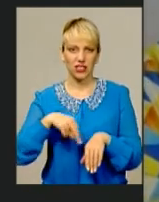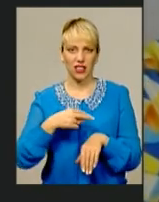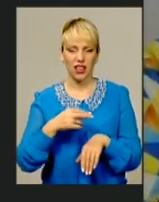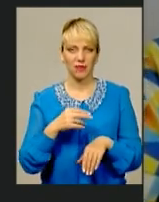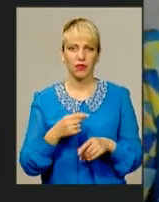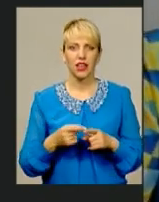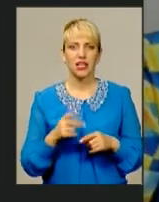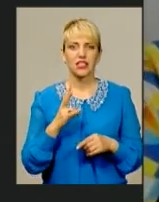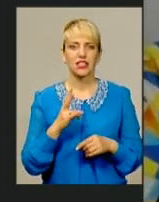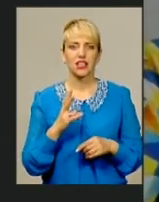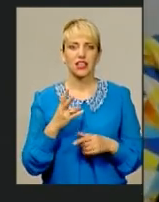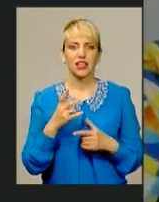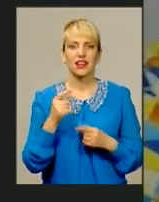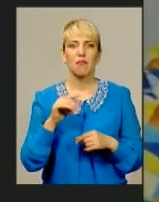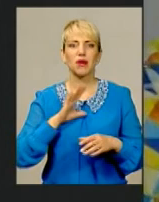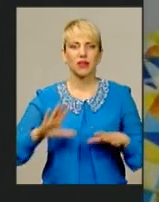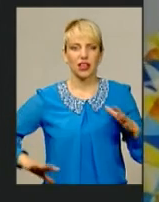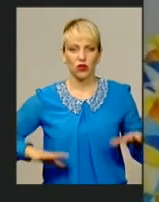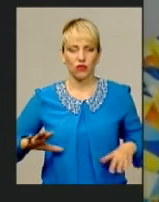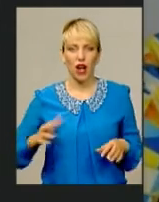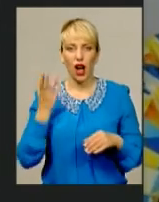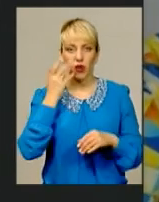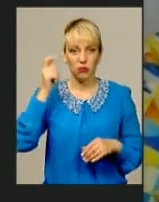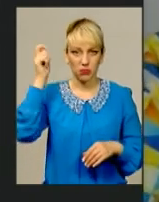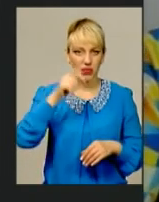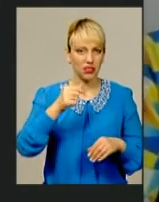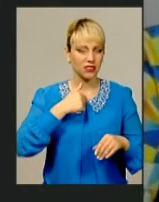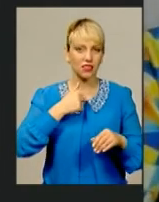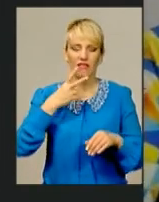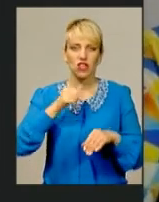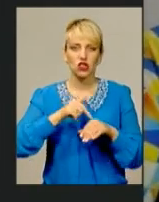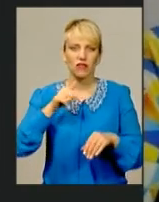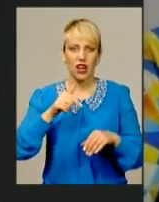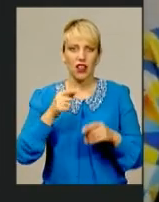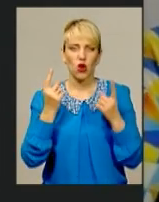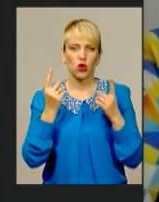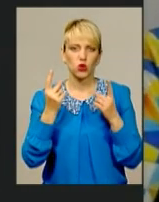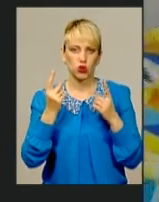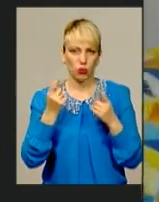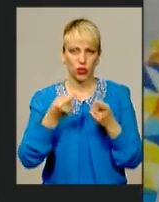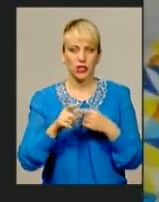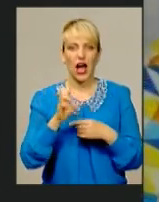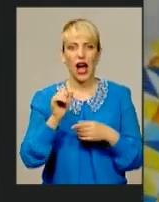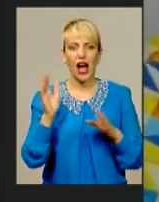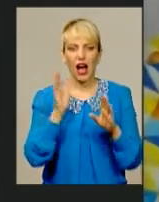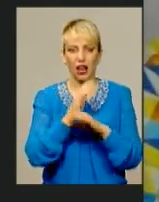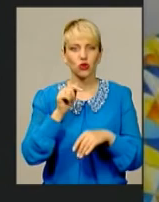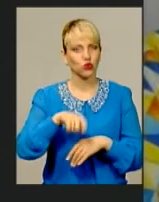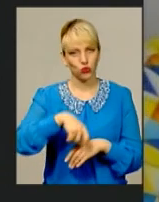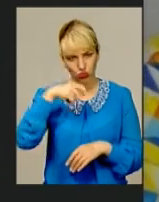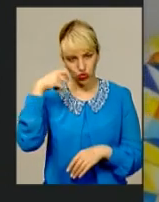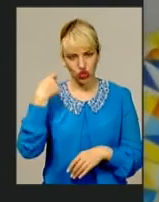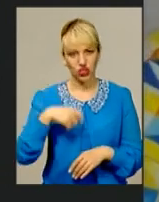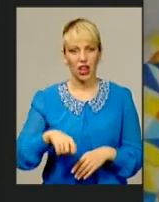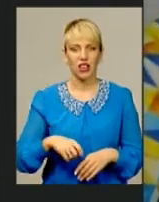де ми тренувалися. Так що, коли ми приїхали, ми не відчули особи різницю. А клімат? Клімат дуже жарко. Ну, не